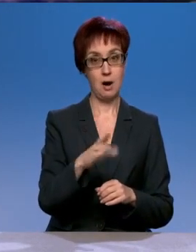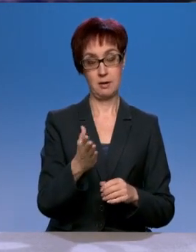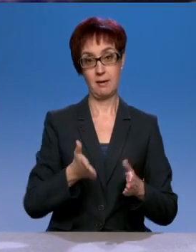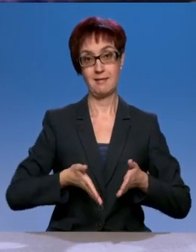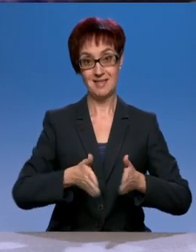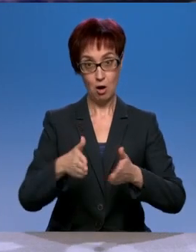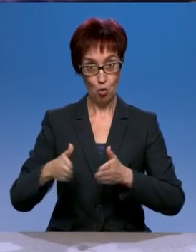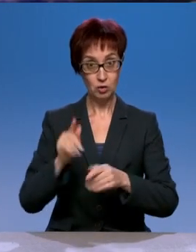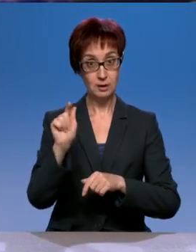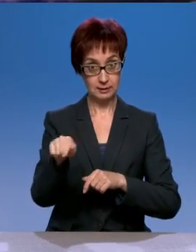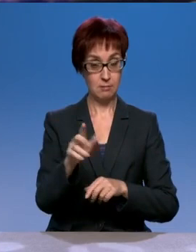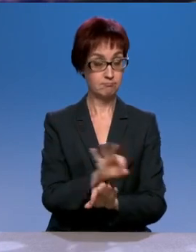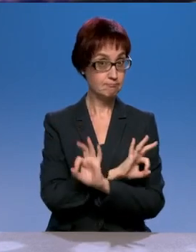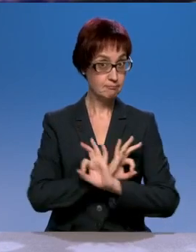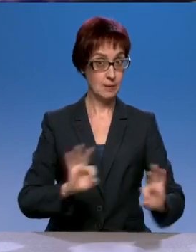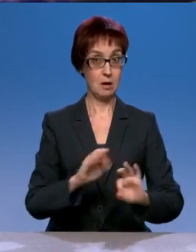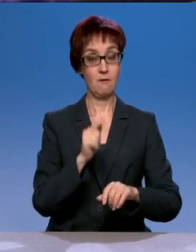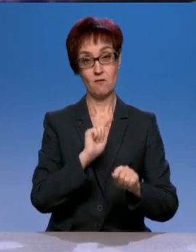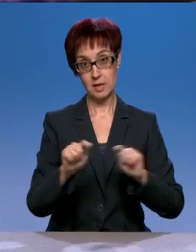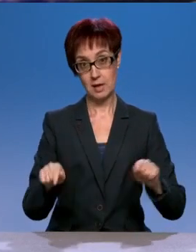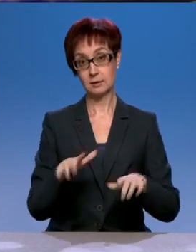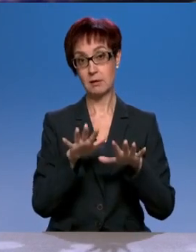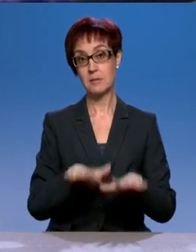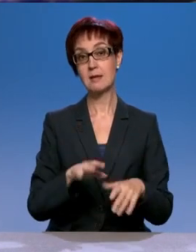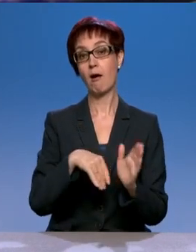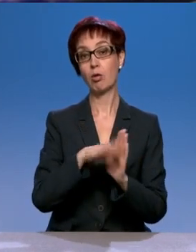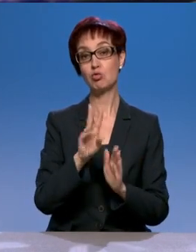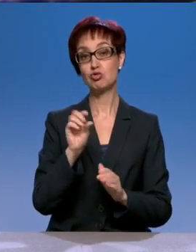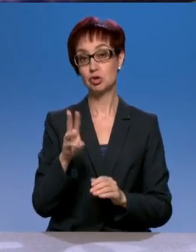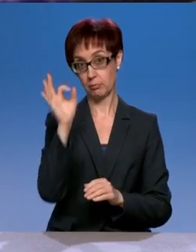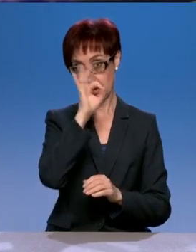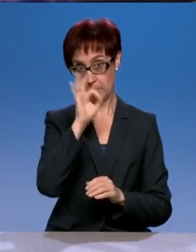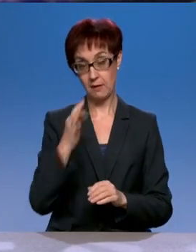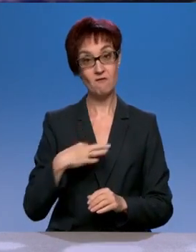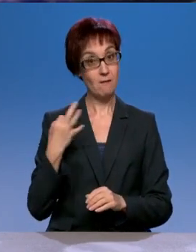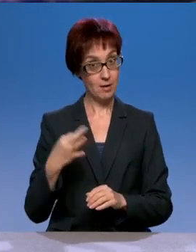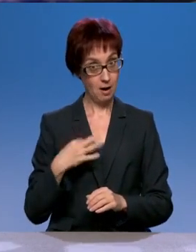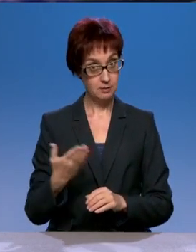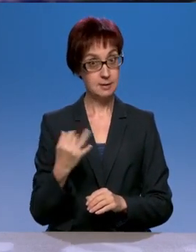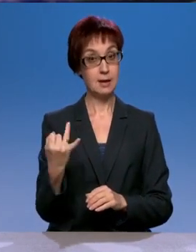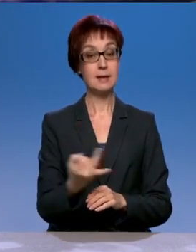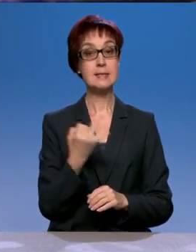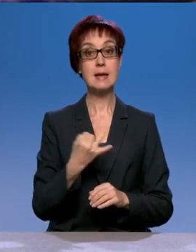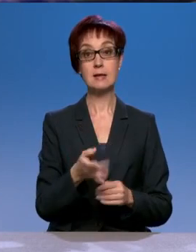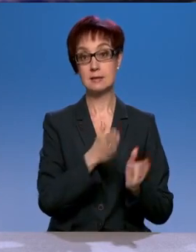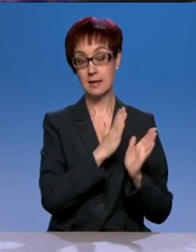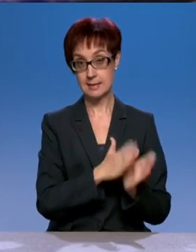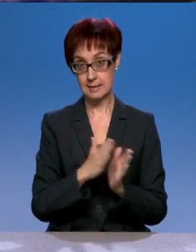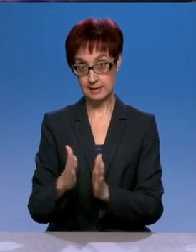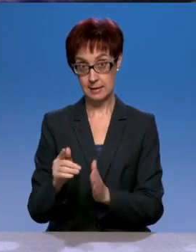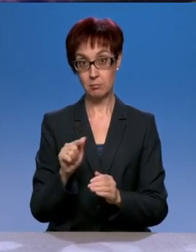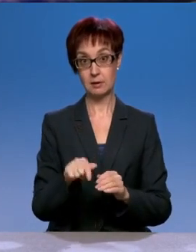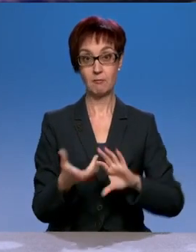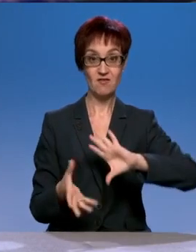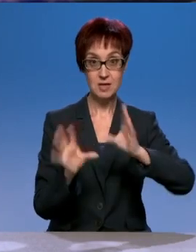чем в знаменитые германские автобаны. Во Франции очень интересная система, там 11 тысяч километров дорог, вот это вот